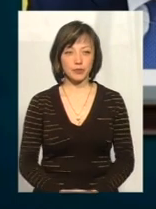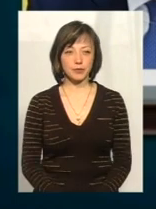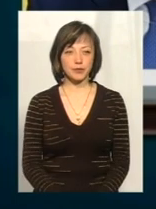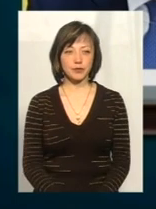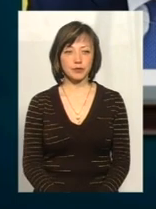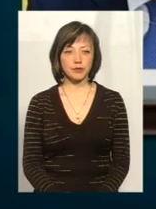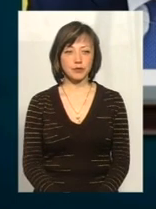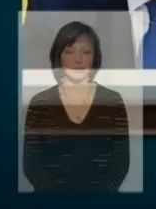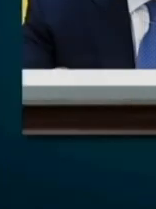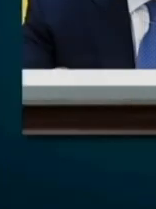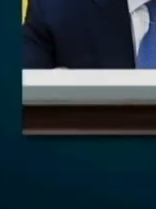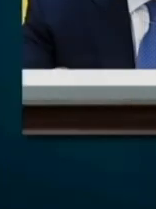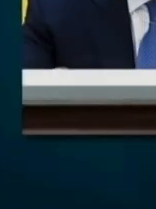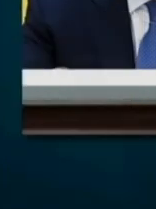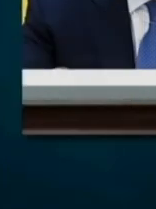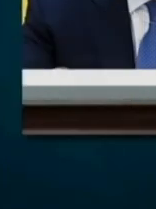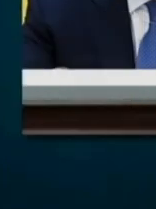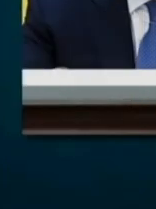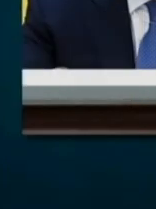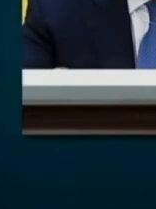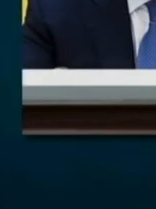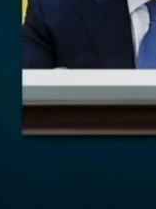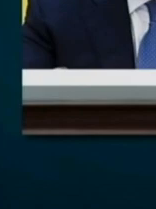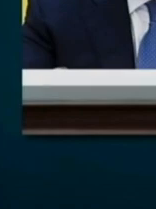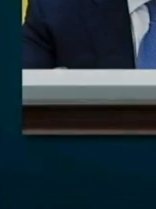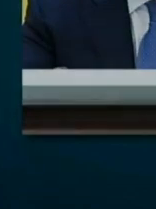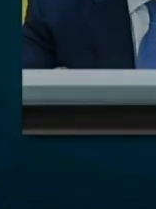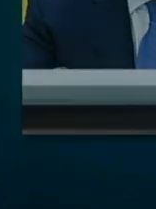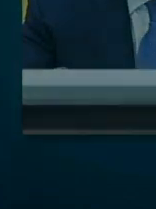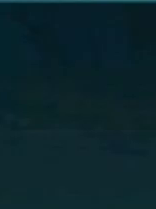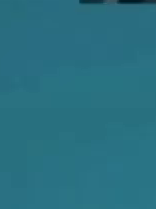Володимир Гройсман. Урядовий портал 2 квітня 2018 року.